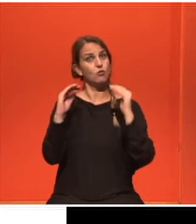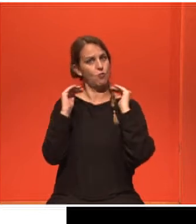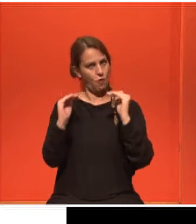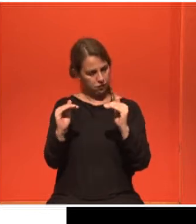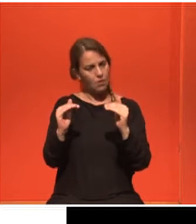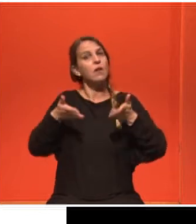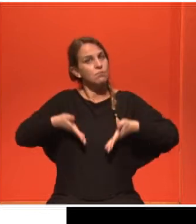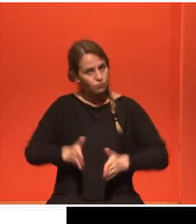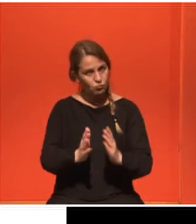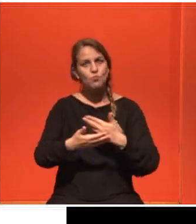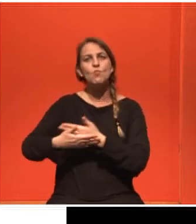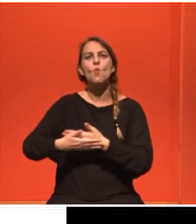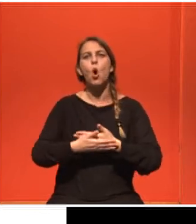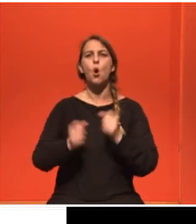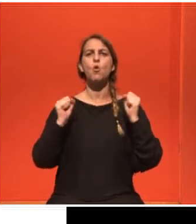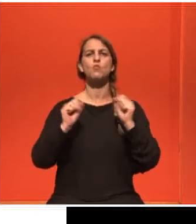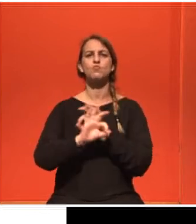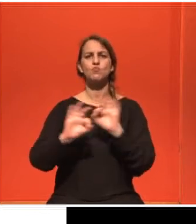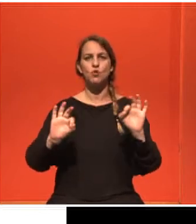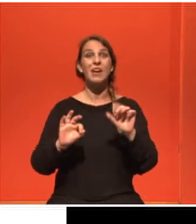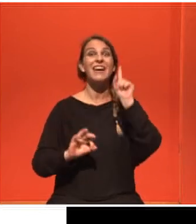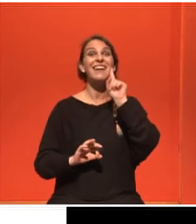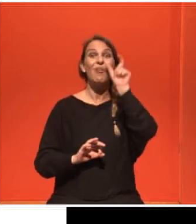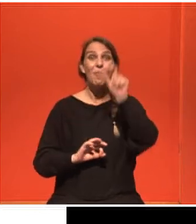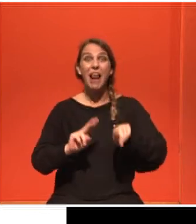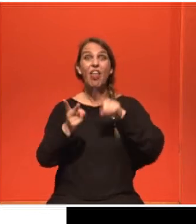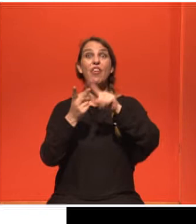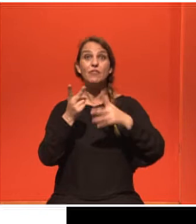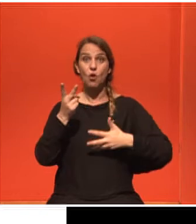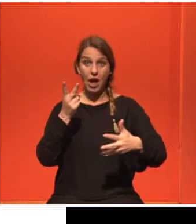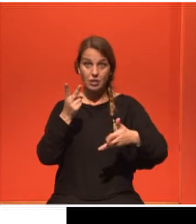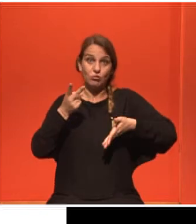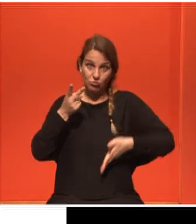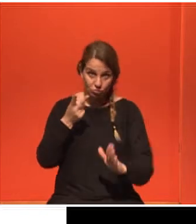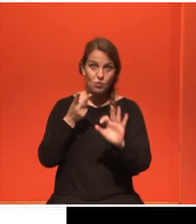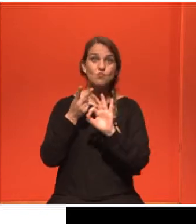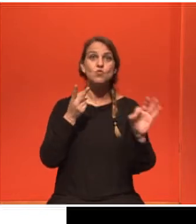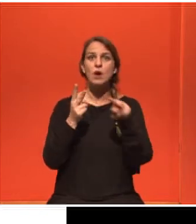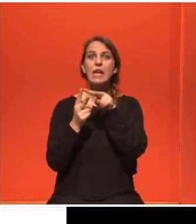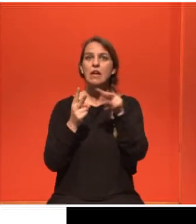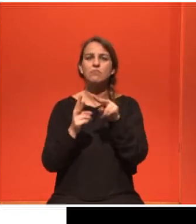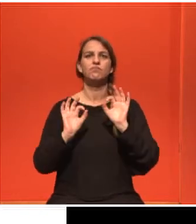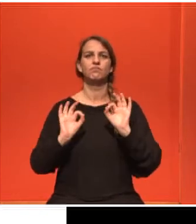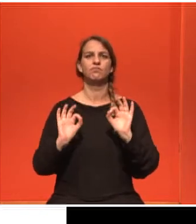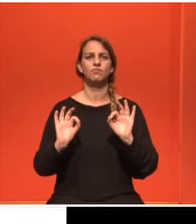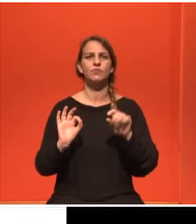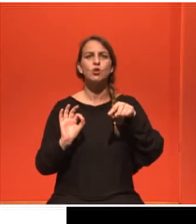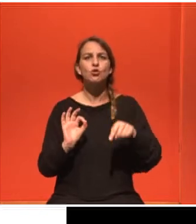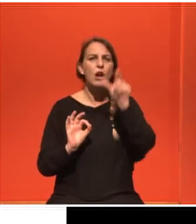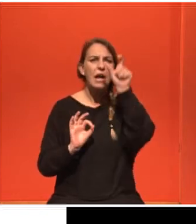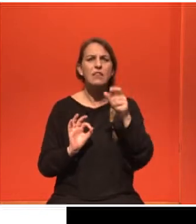Γέννησε ένα υγιές μωρό. Προχώρησε και σε δεύτερη νοσηλεία. Έχει δύο μωρά και είναι ελεύθερη νόσου για τρία-τέσσερα χρόνια τώρα.